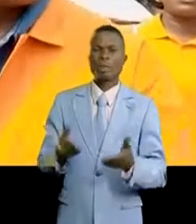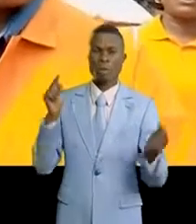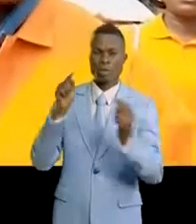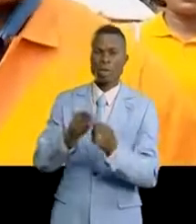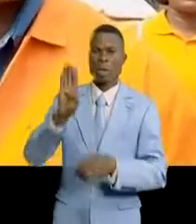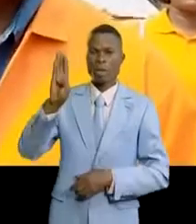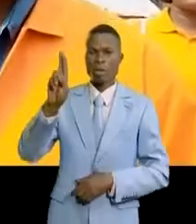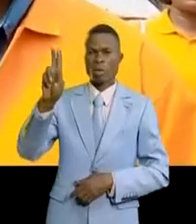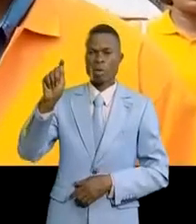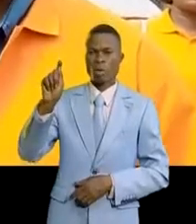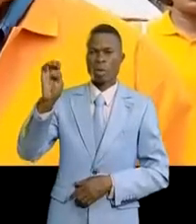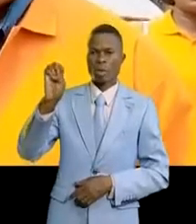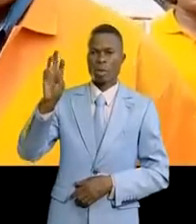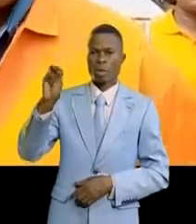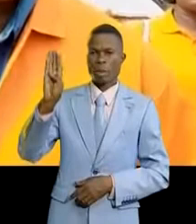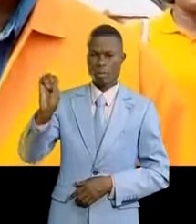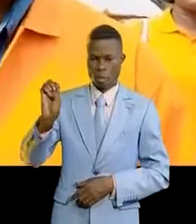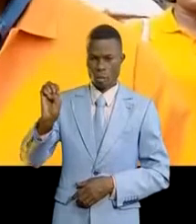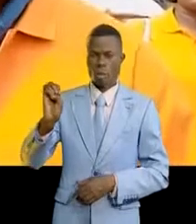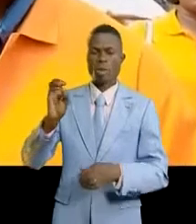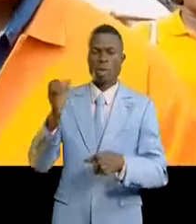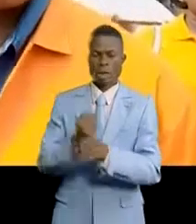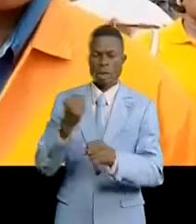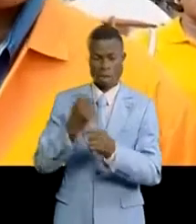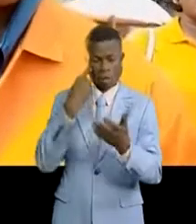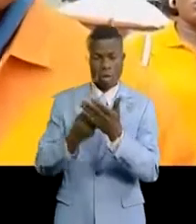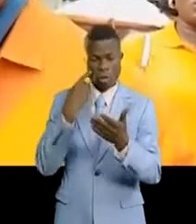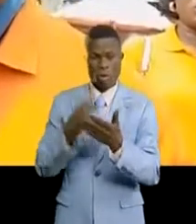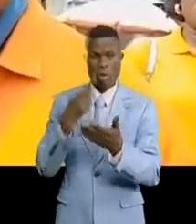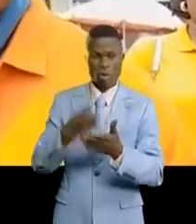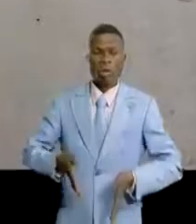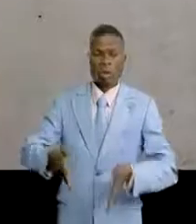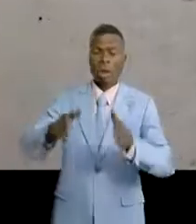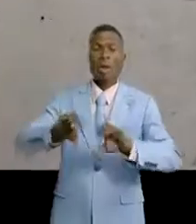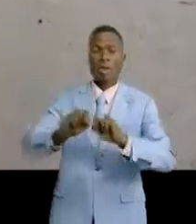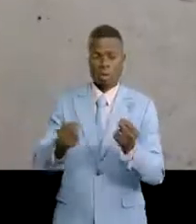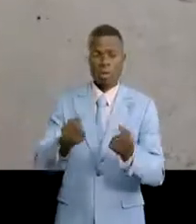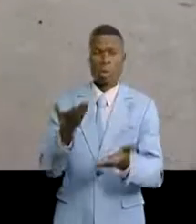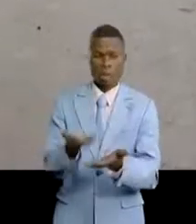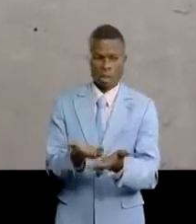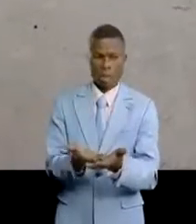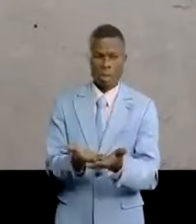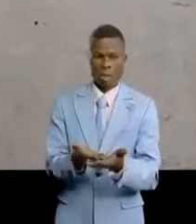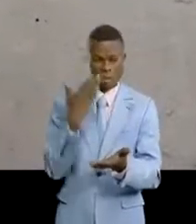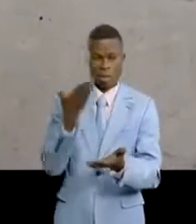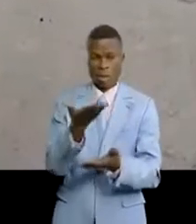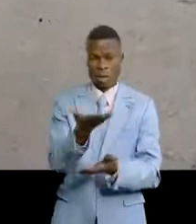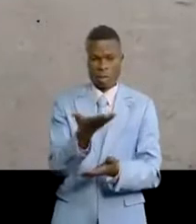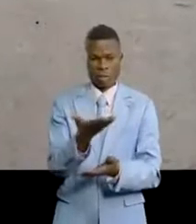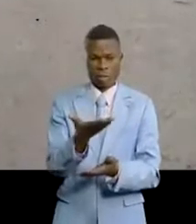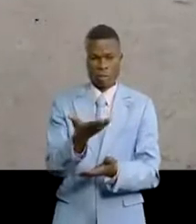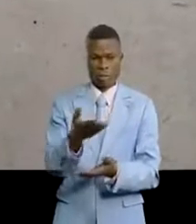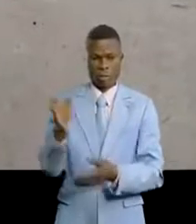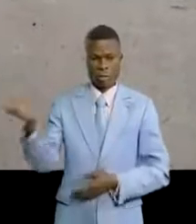Tendo Est. Maintenant, le premier constat que nous faisons, c'est que la route a été touchée ici, pour environ